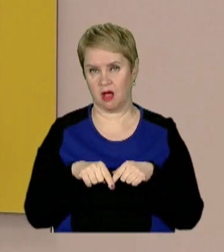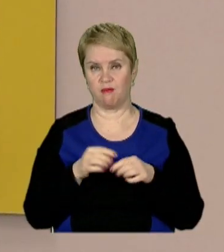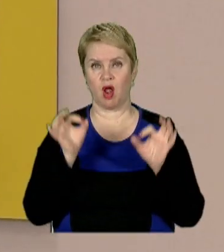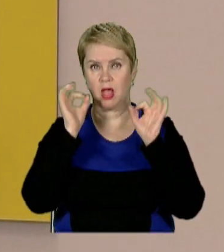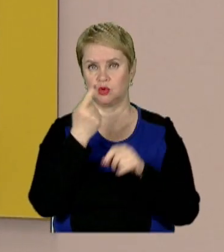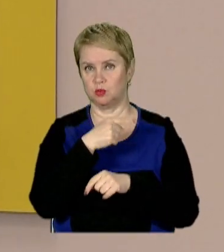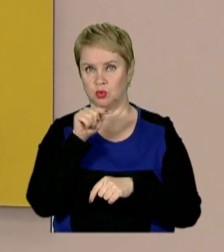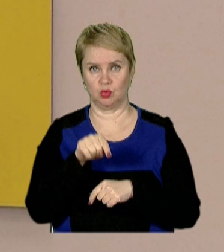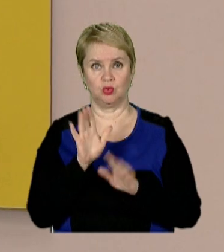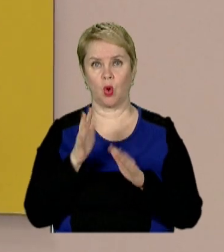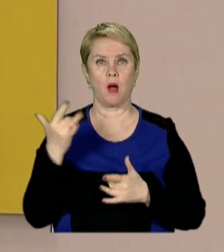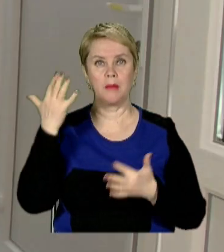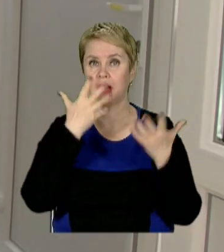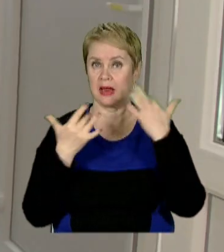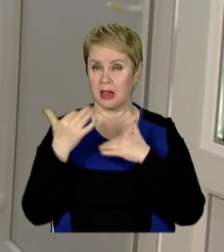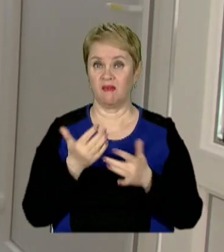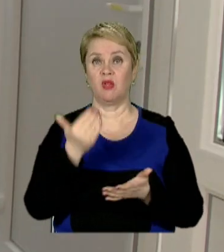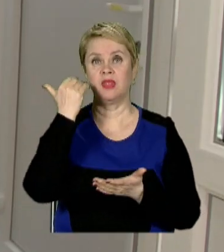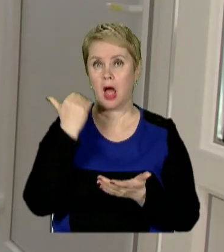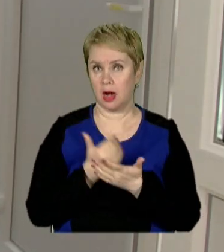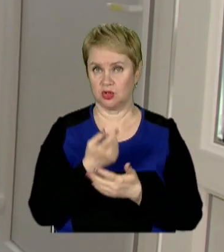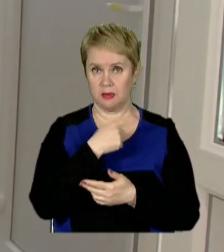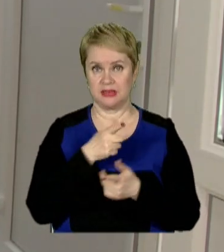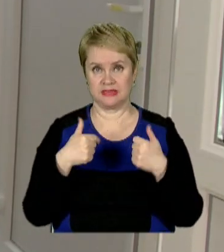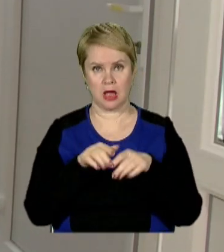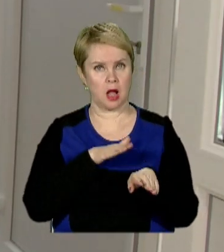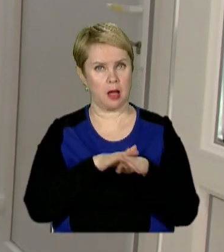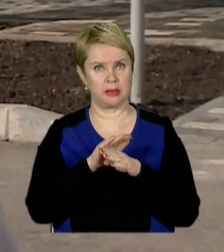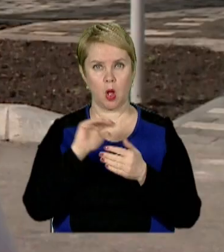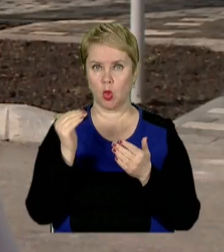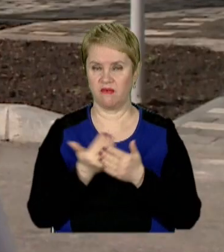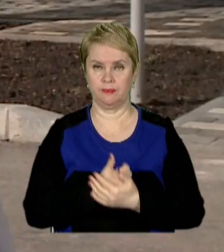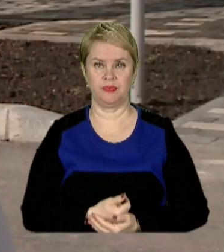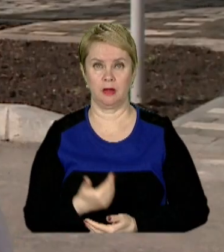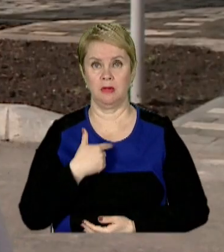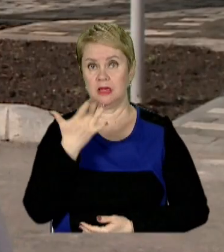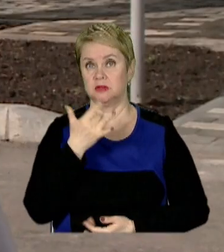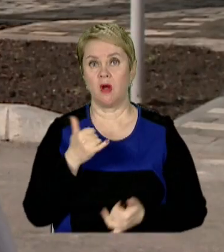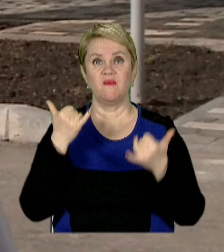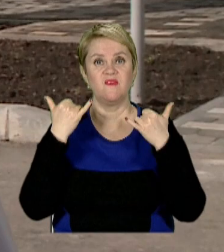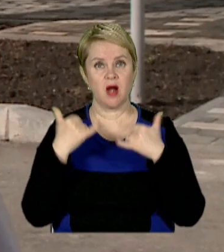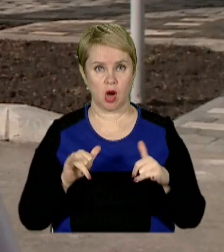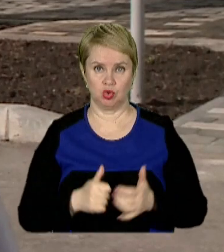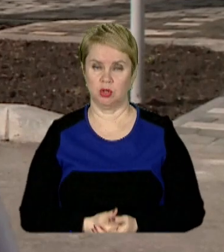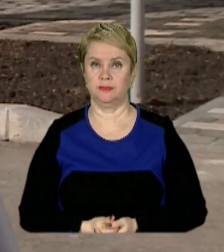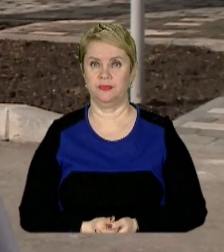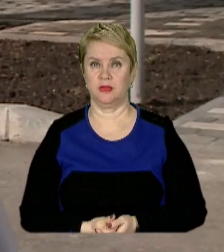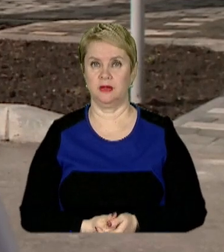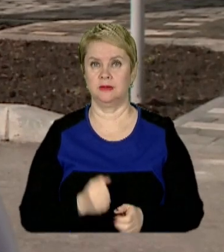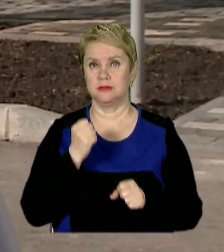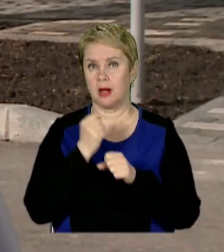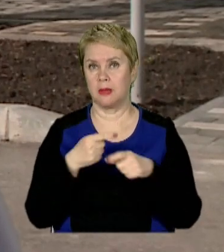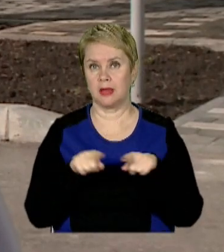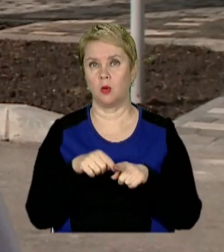якісну медицину тут тільки мріяли. І ось нарешті медзаклад капітально оновили. Ми настільки вражені, що зробили